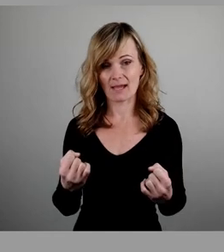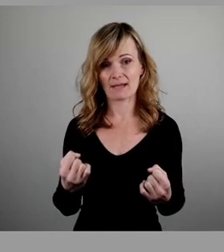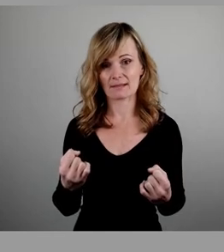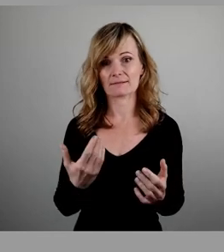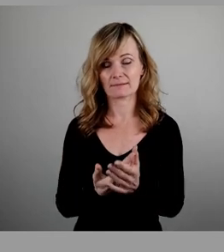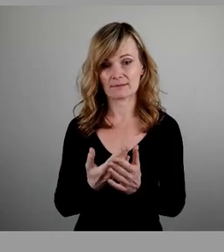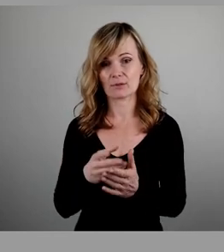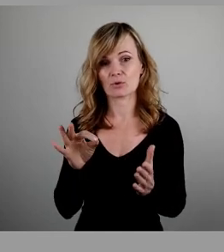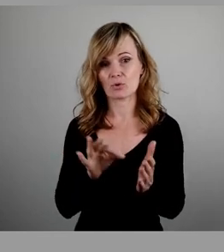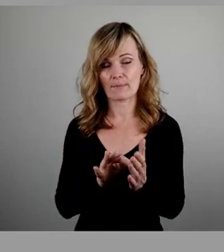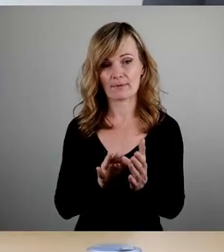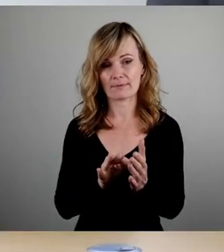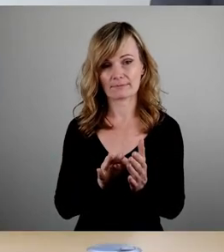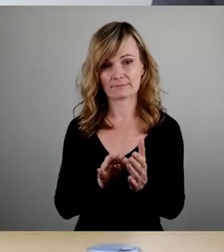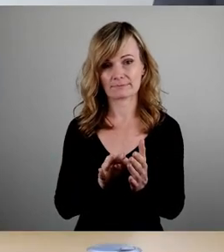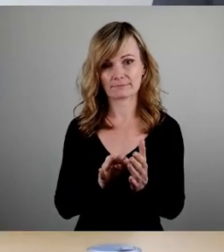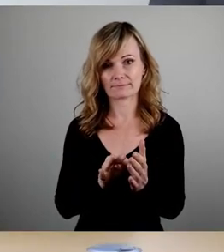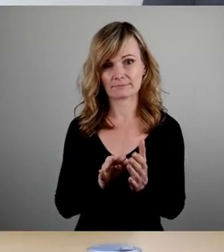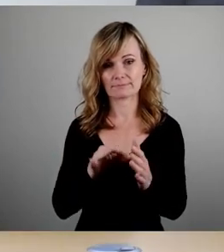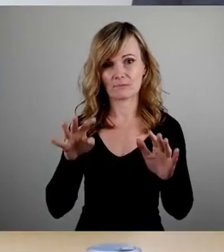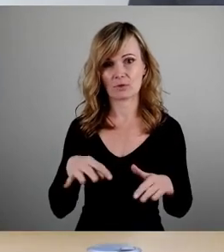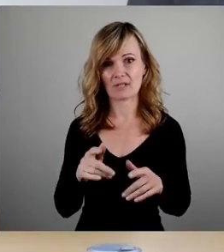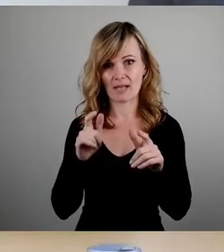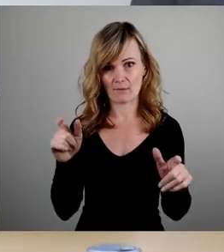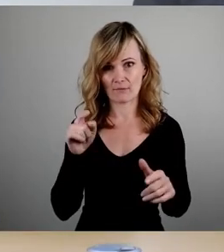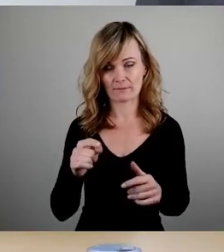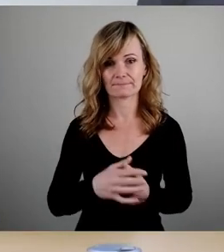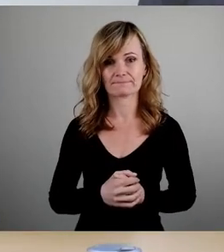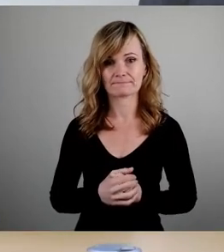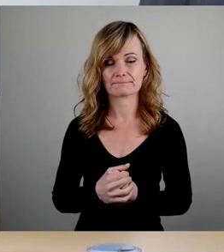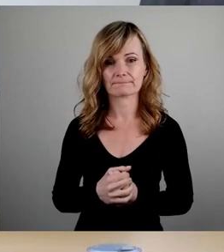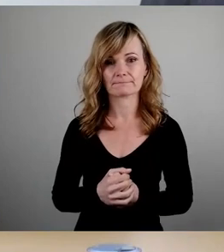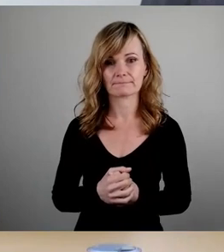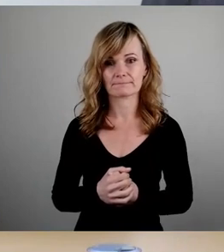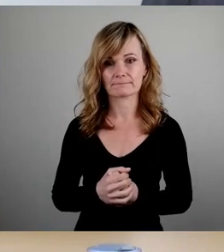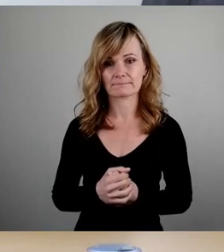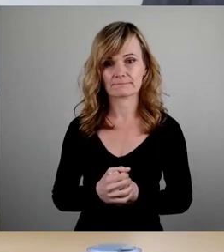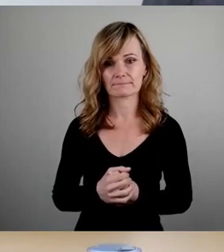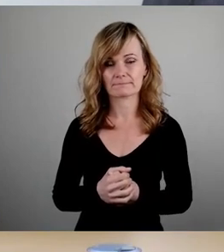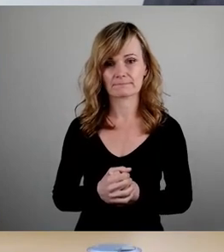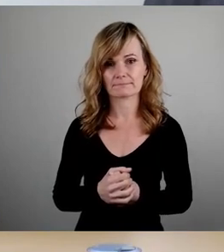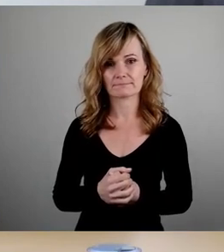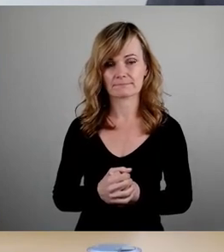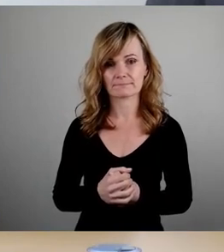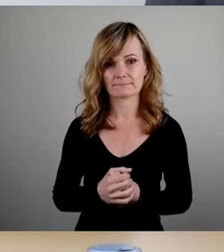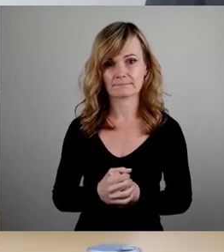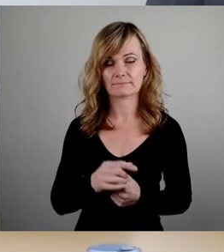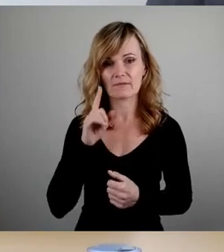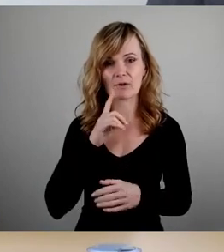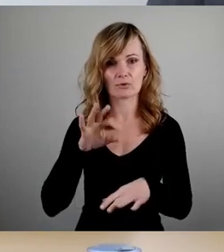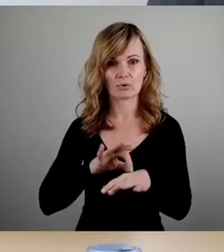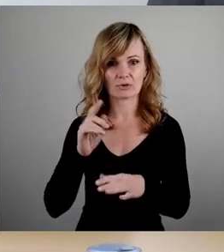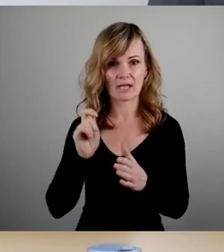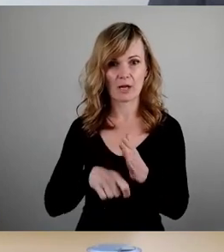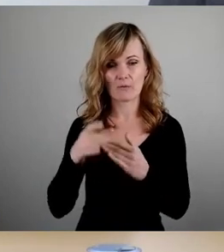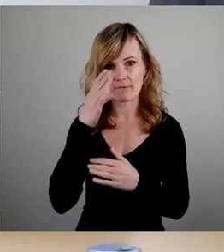Top 19 auf und Frau Dr. Kaufmann wurde die